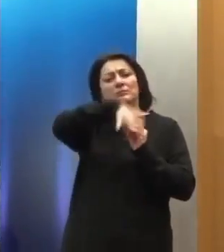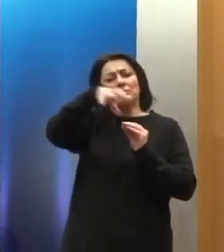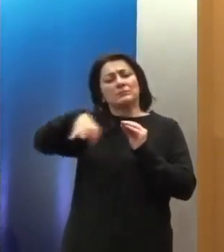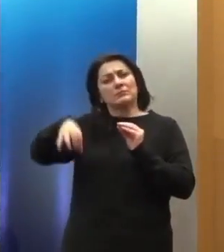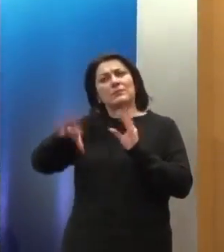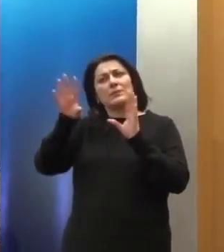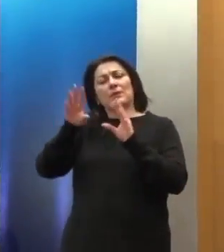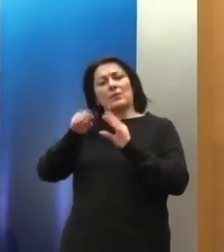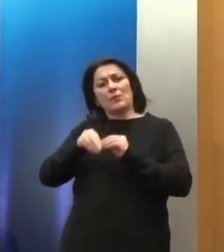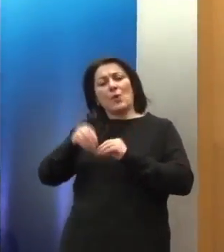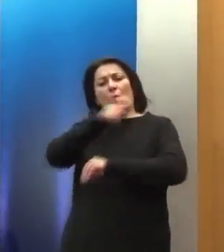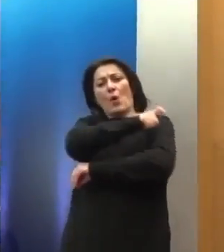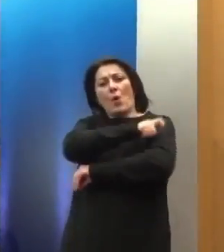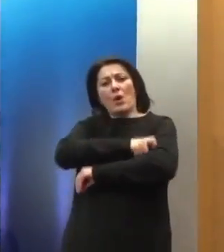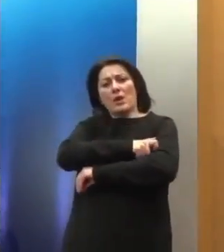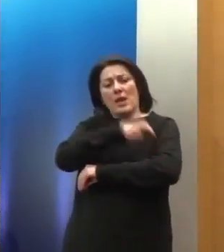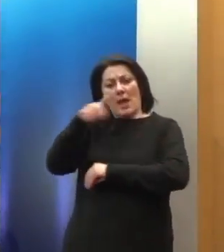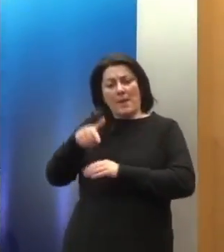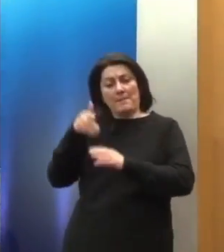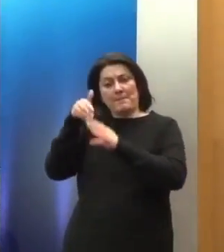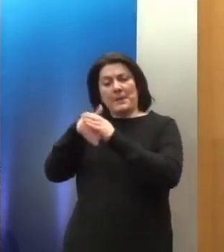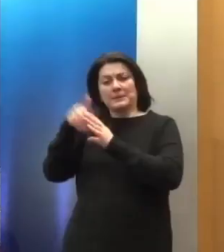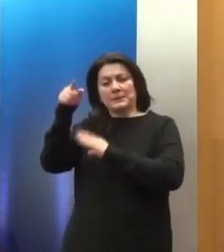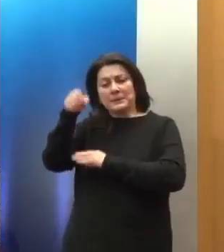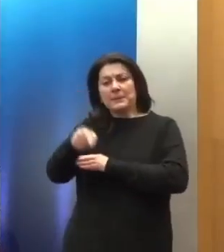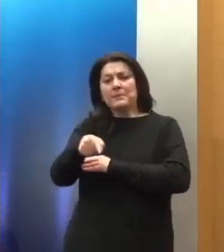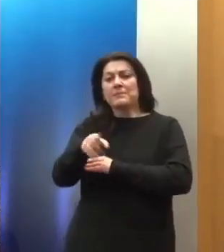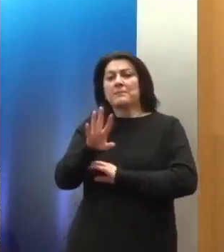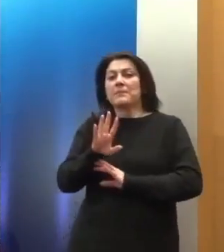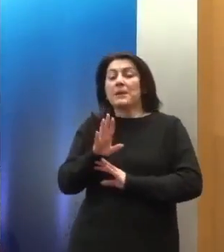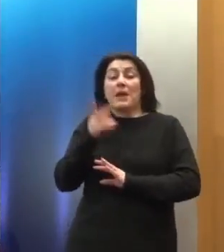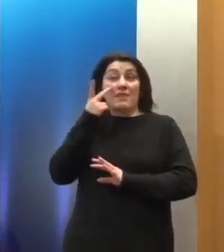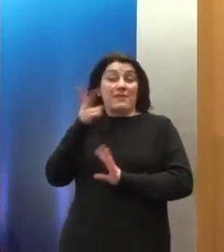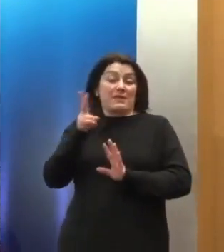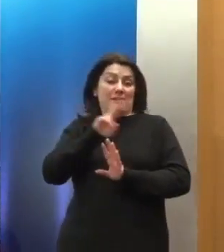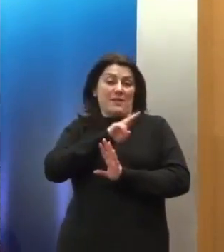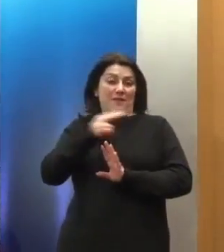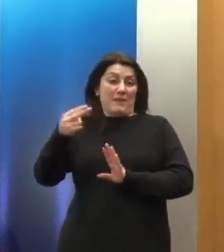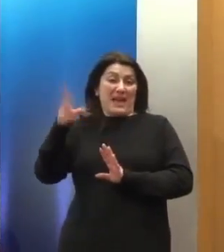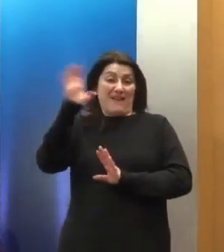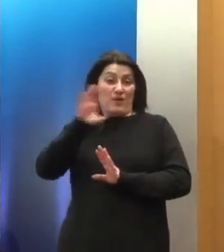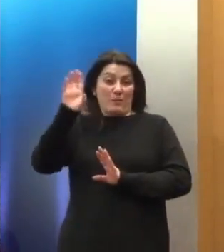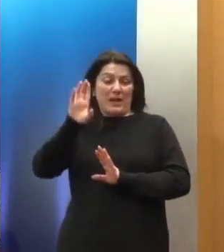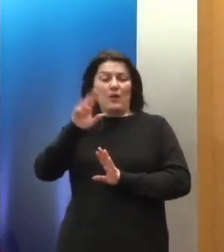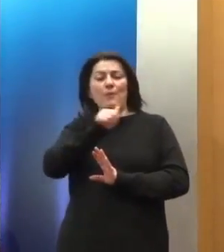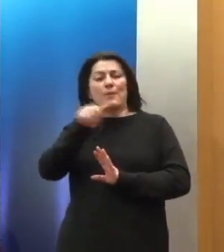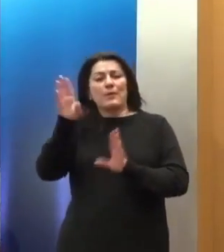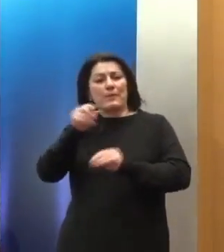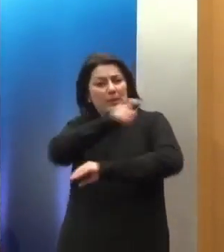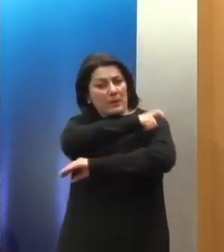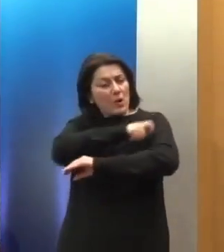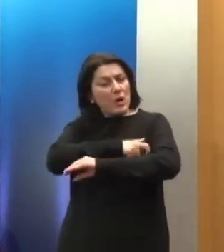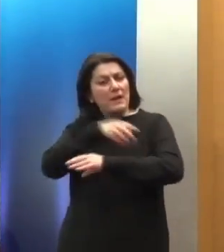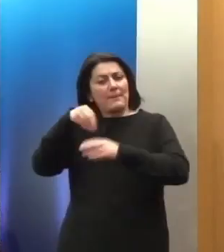ΕΕ. Δεν είδατε τι συμβαίνει, επίσης, και σε ευρωπαϊκό επίπεδο, σε όργανα του Οργανισμού των ΕΕ.